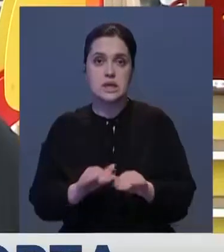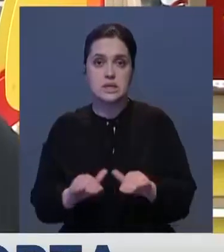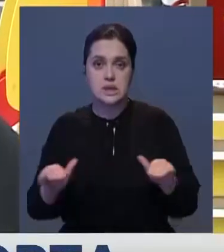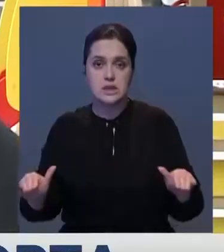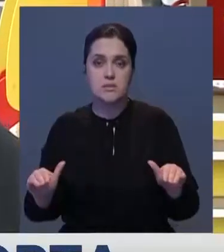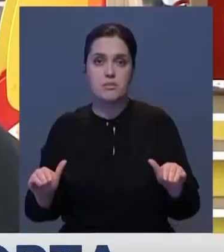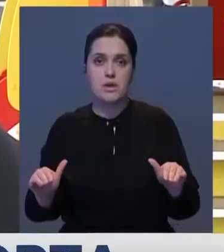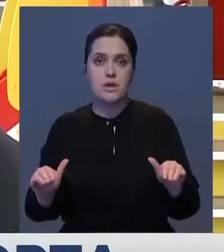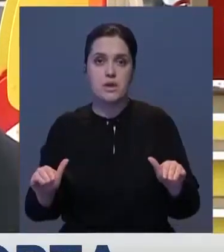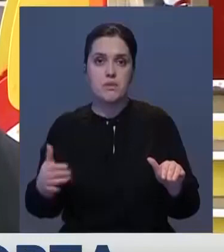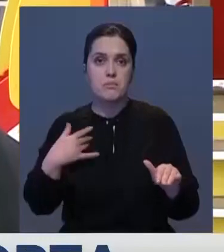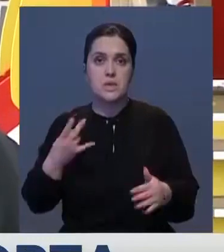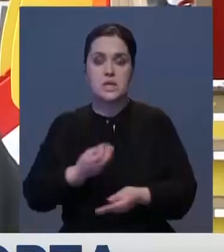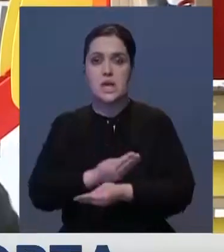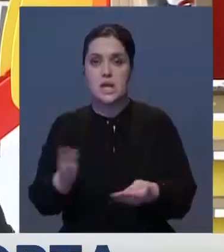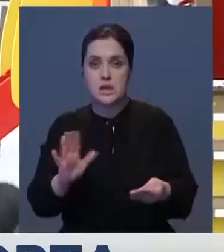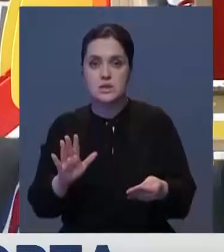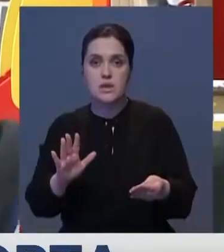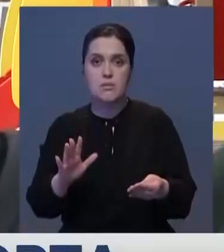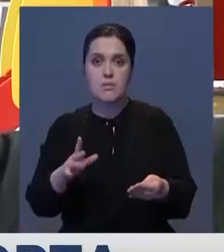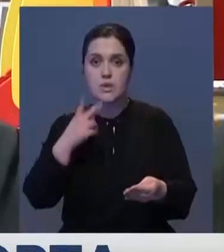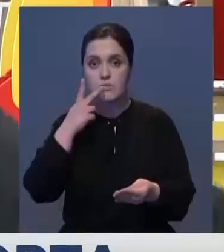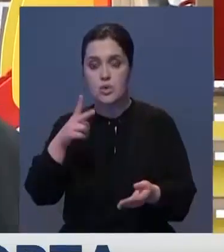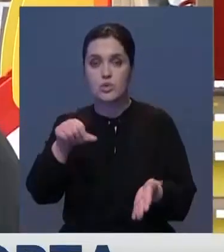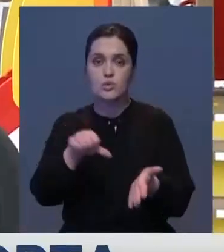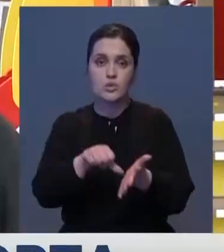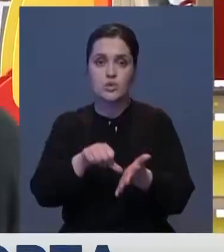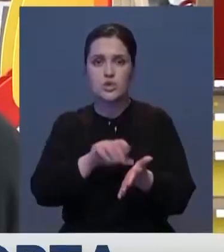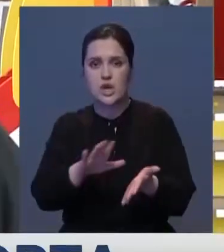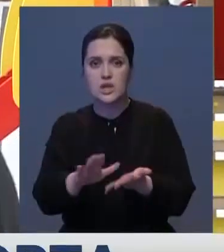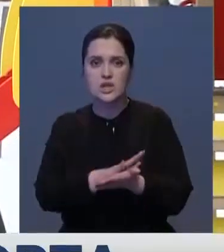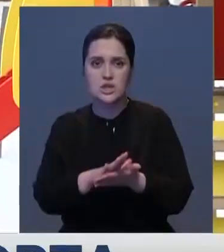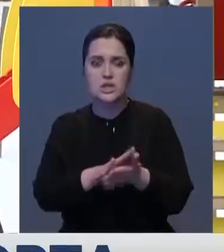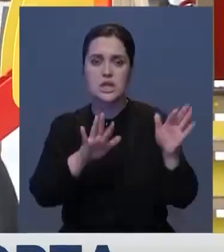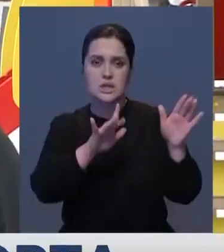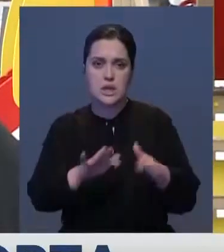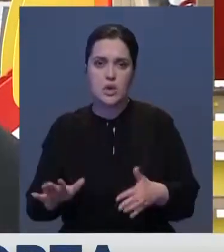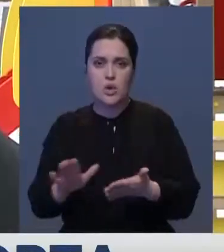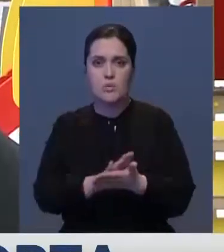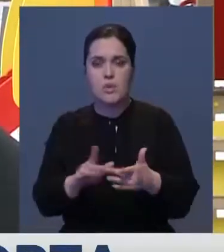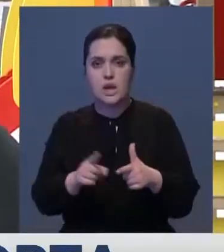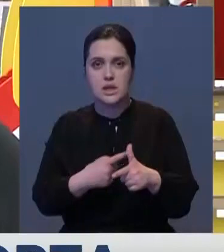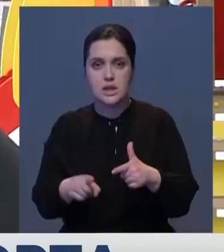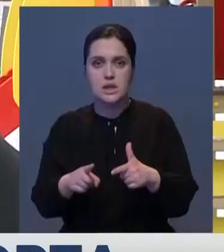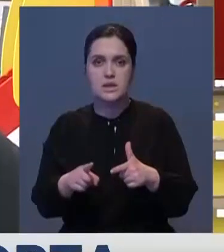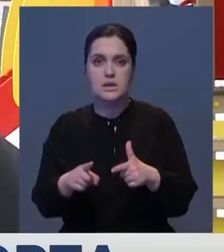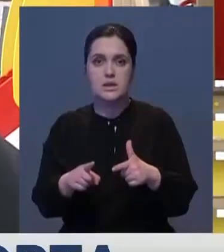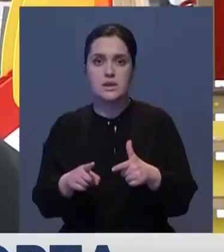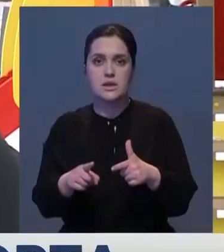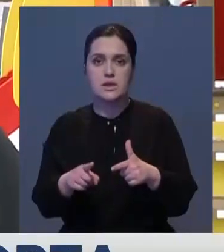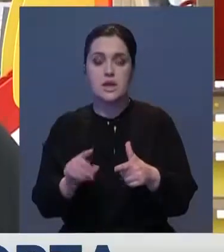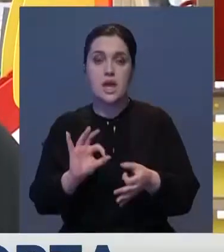мы не раздаем. Мы просто смотрим, он участвует у нас здесь. Чистит ли он снег, убирается ли там. Ну и так далее. Ну